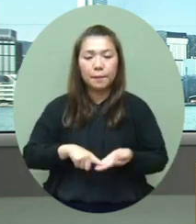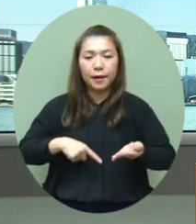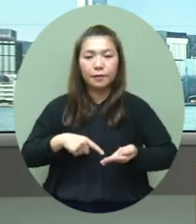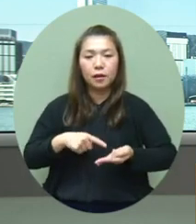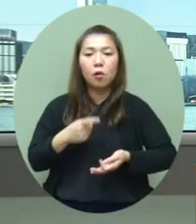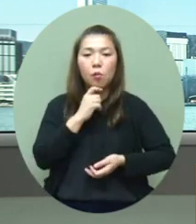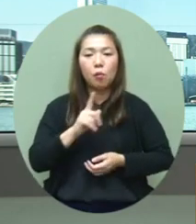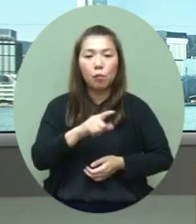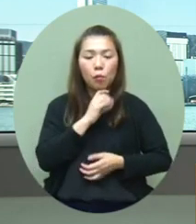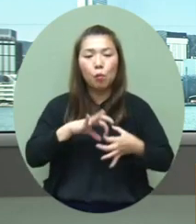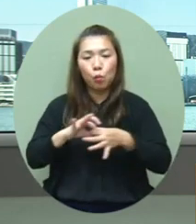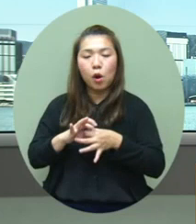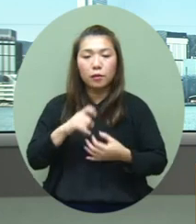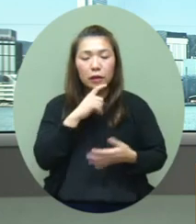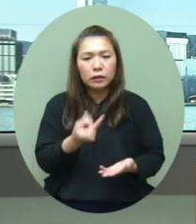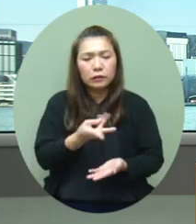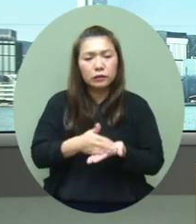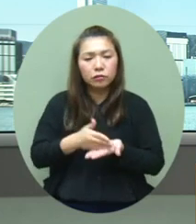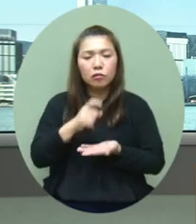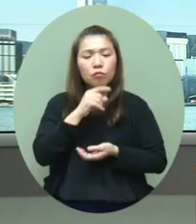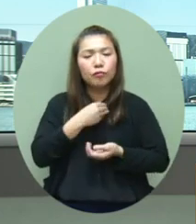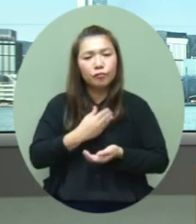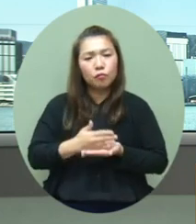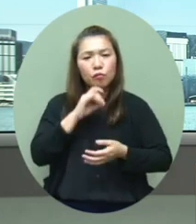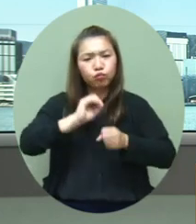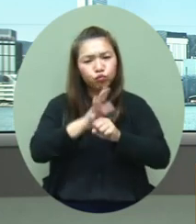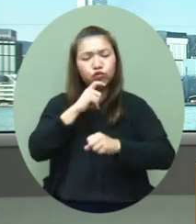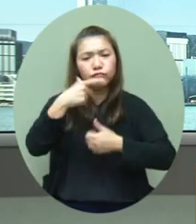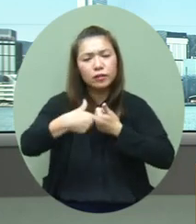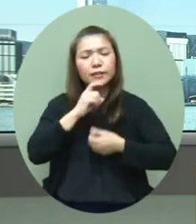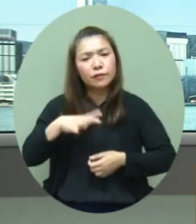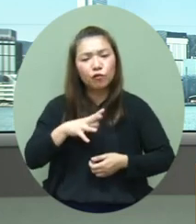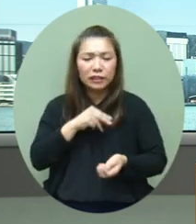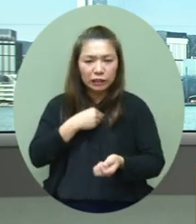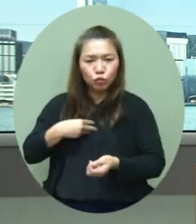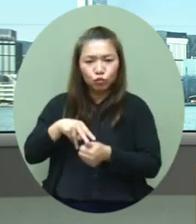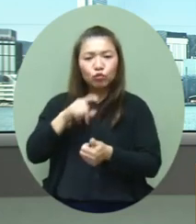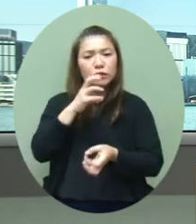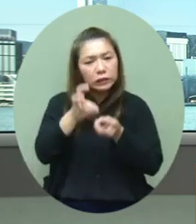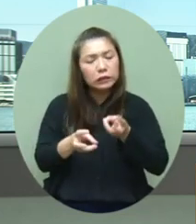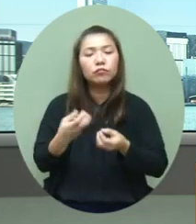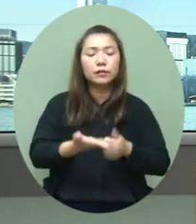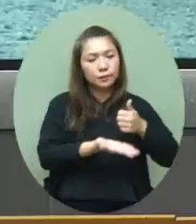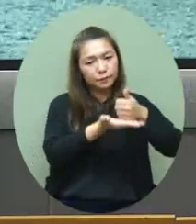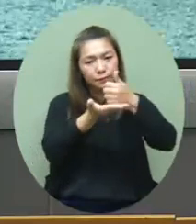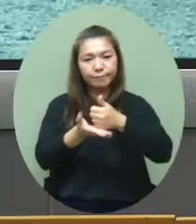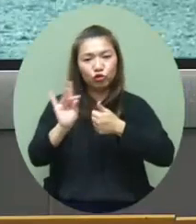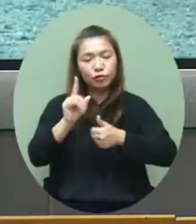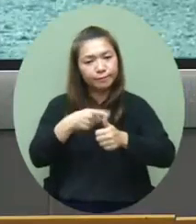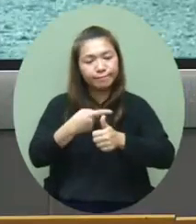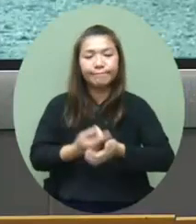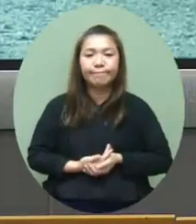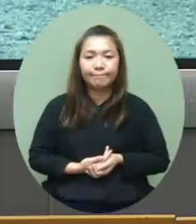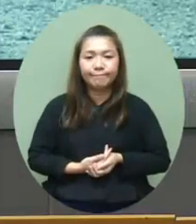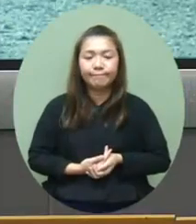理关维文医生两位医生会分别汇报阳性个案罪生的情况以及医管局方面的资料先请张医生大家好